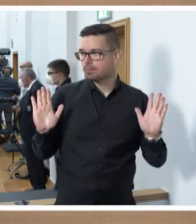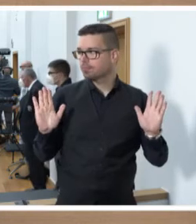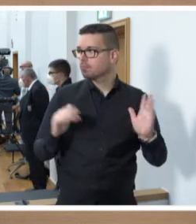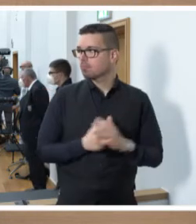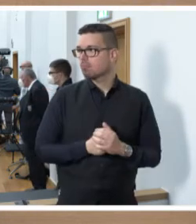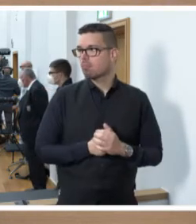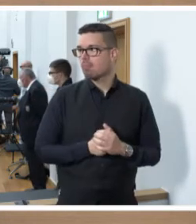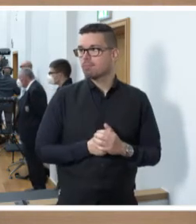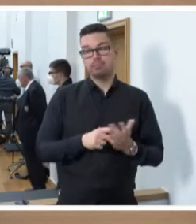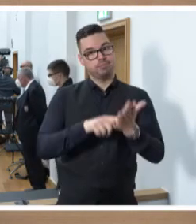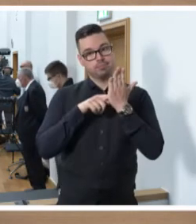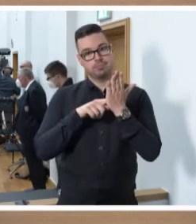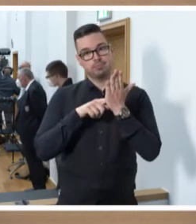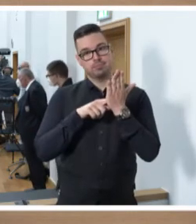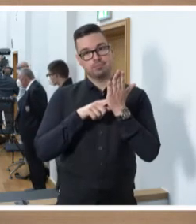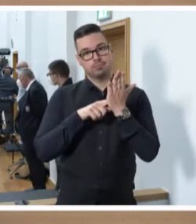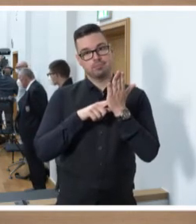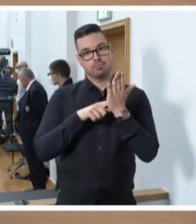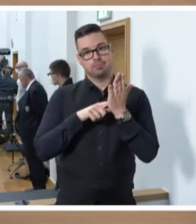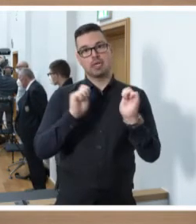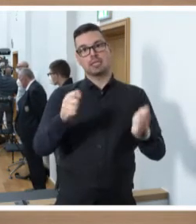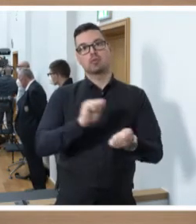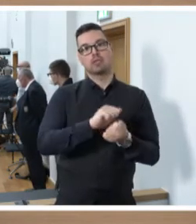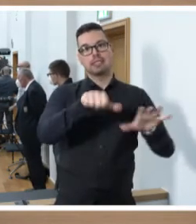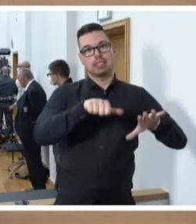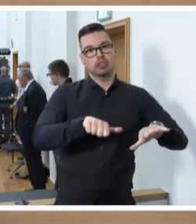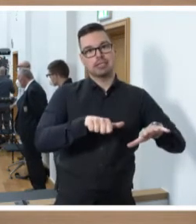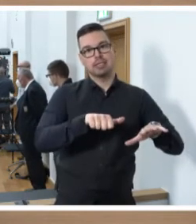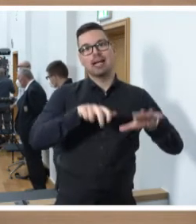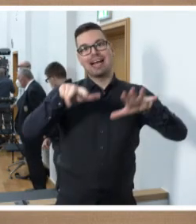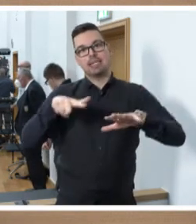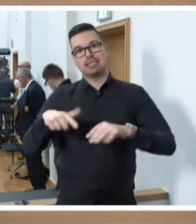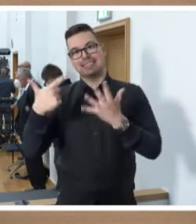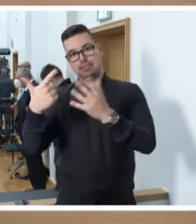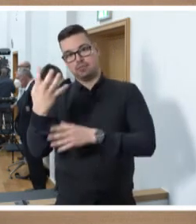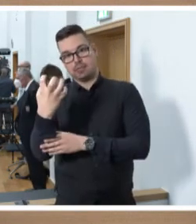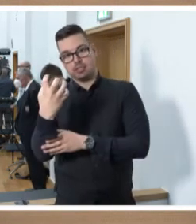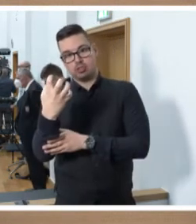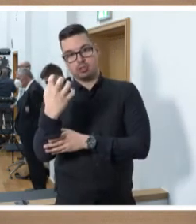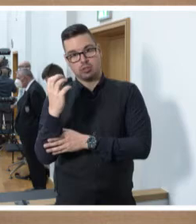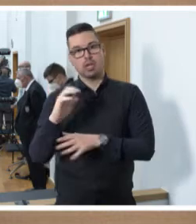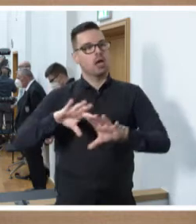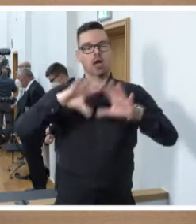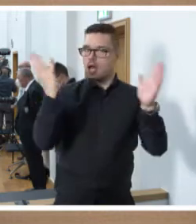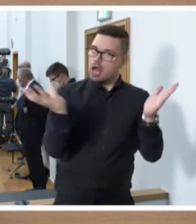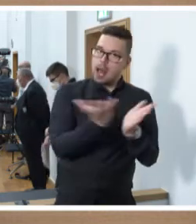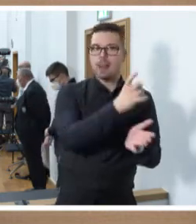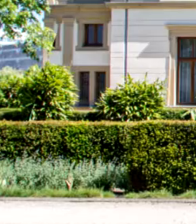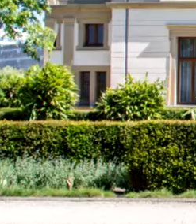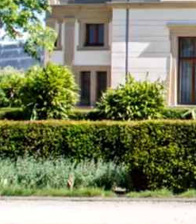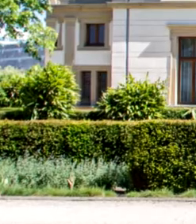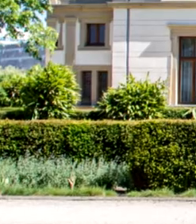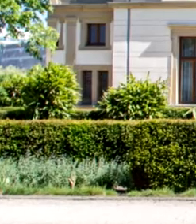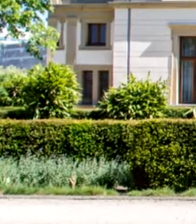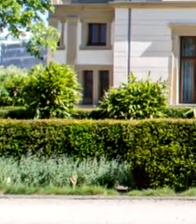Auch hier kann ich feststellen, dass der Antrag Drucksache 16-1847 einstimmig bei Zustimmung aller Abgeordneten angenommen